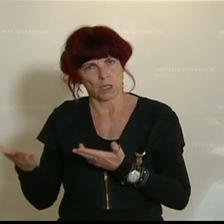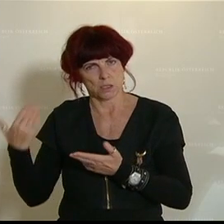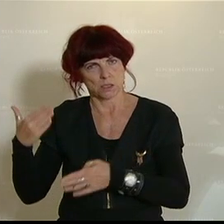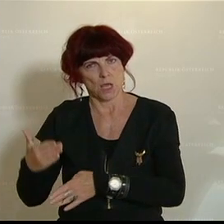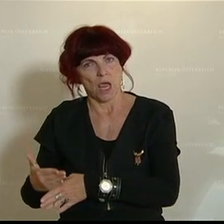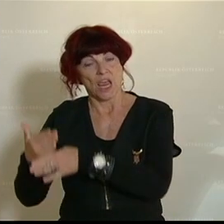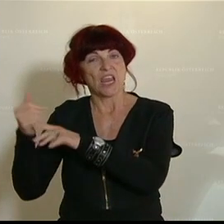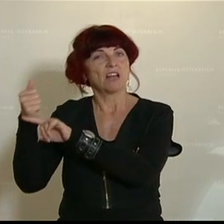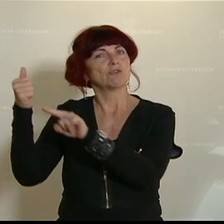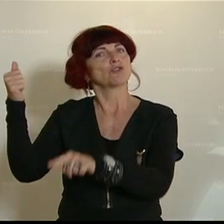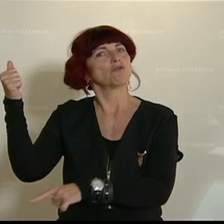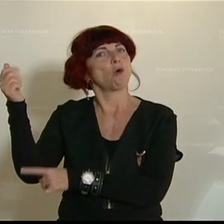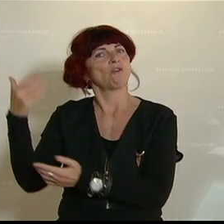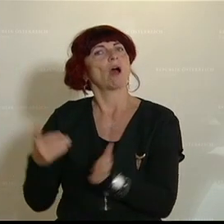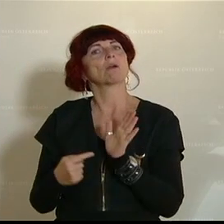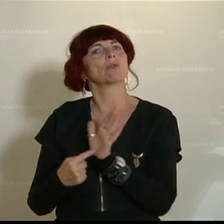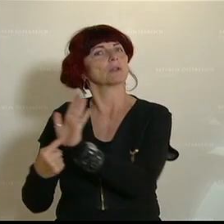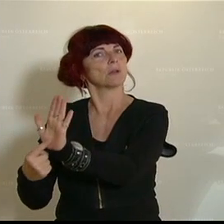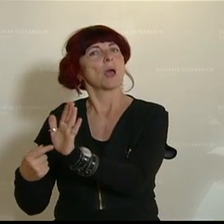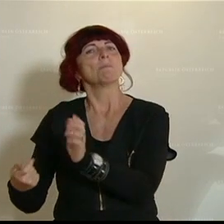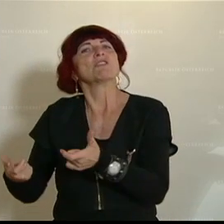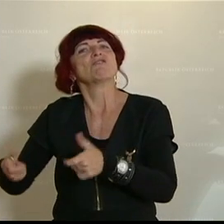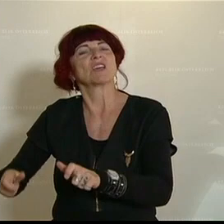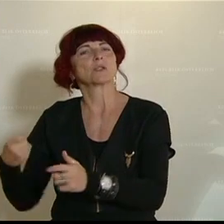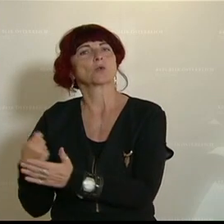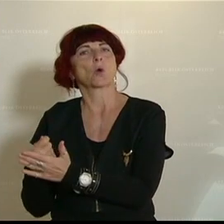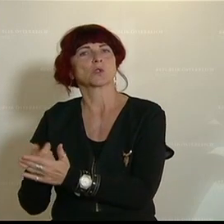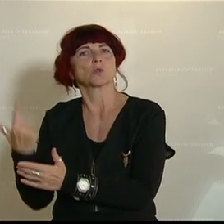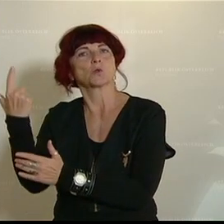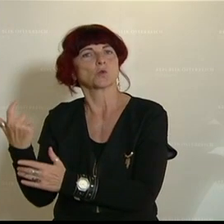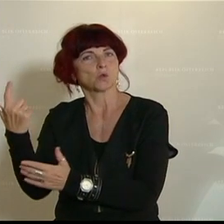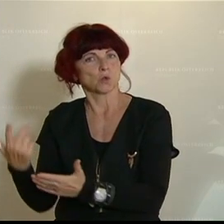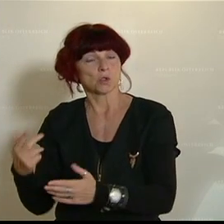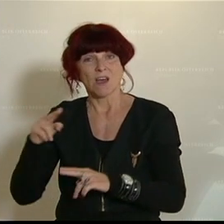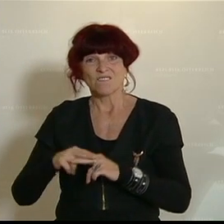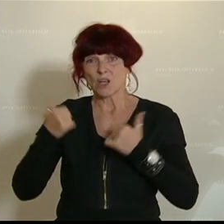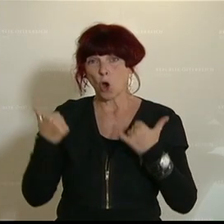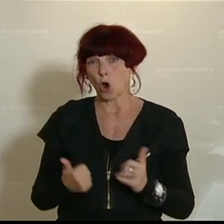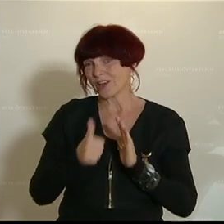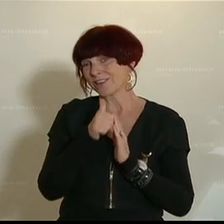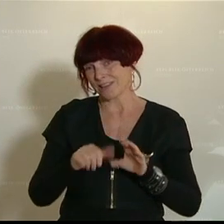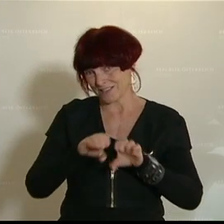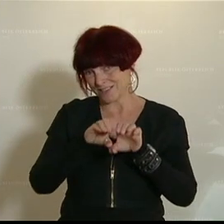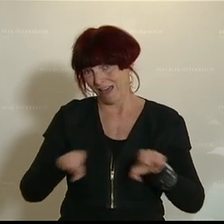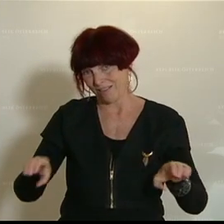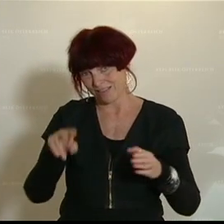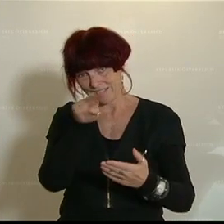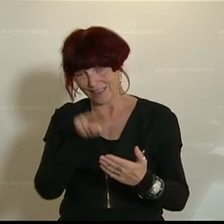präsentiert haben mit dem Fixkostenzuschuss, wenn Sie heute den Standard lesen von namhaften